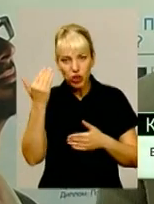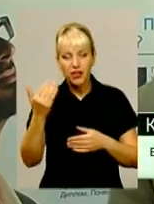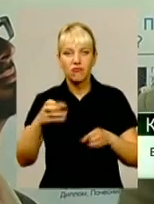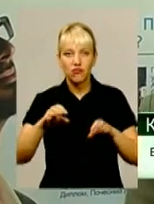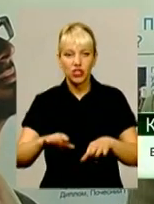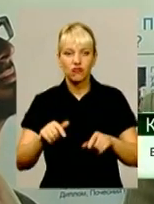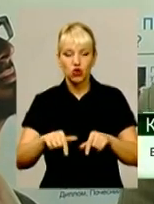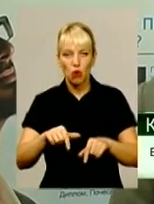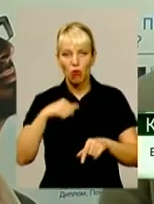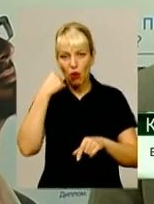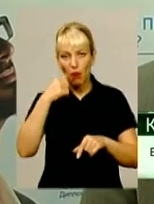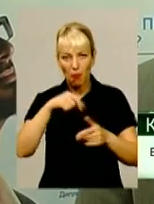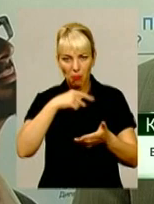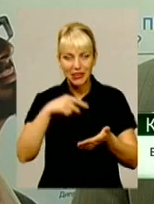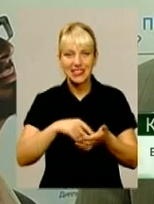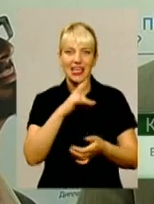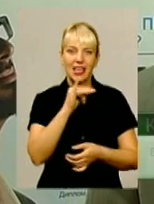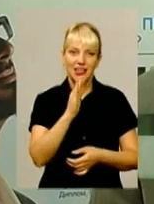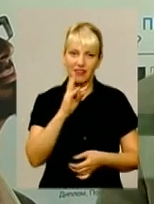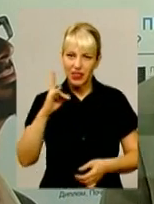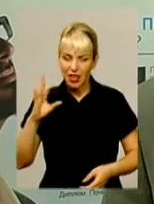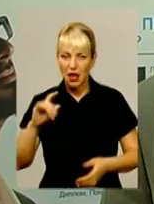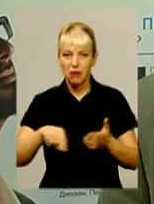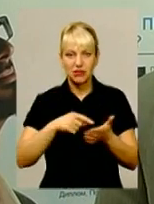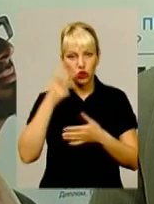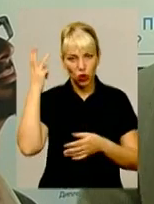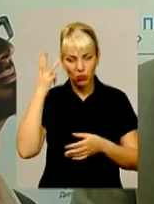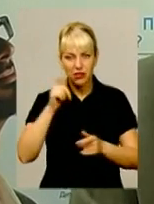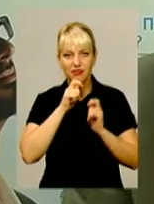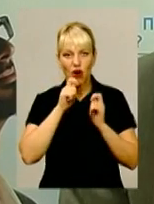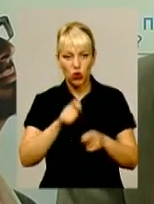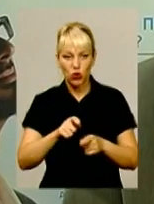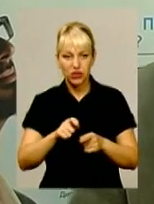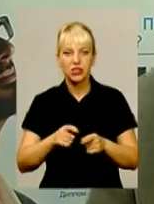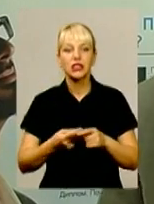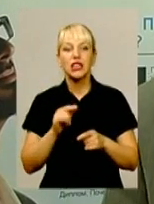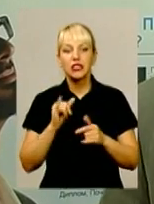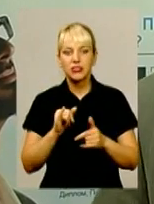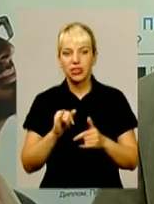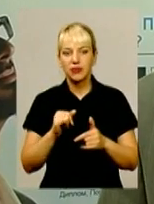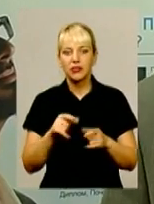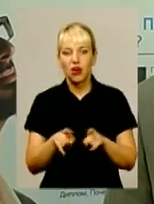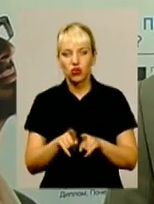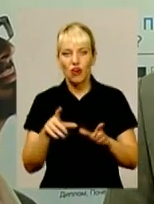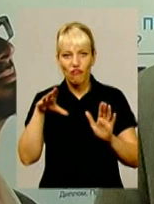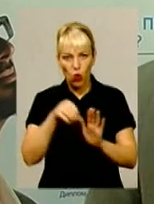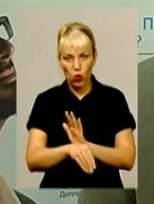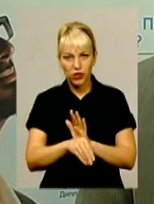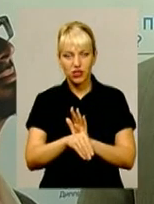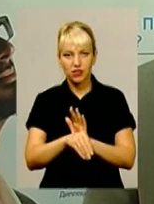році два міста з України, це рівне Хмельницький, нагородити призом Європи. Оця постійна діяча виставка також входить